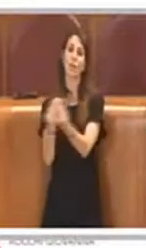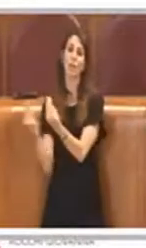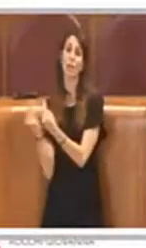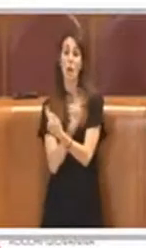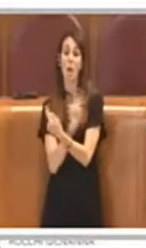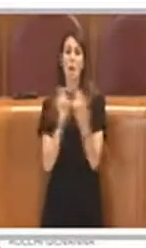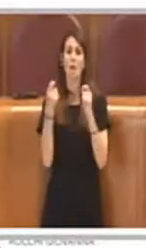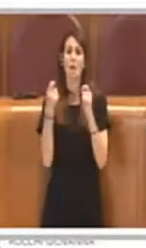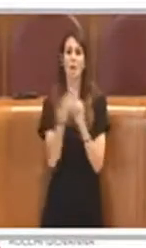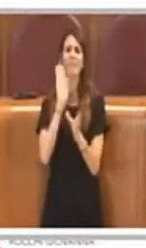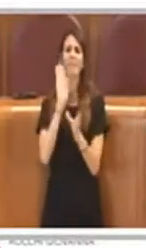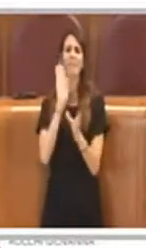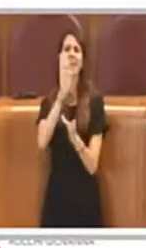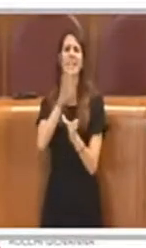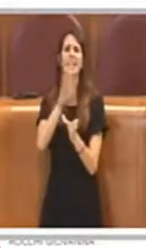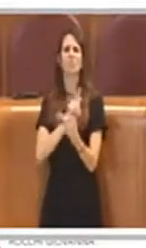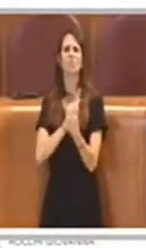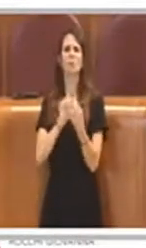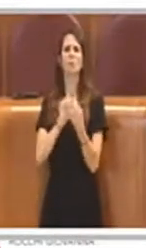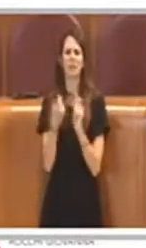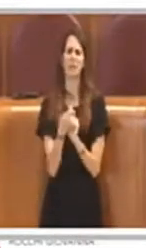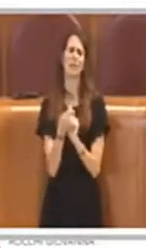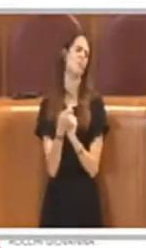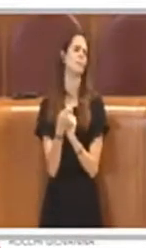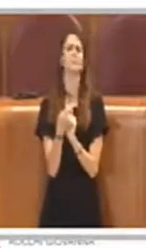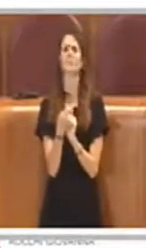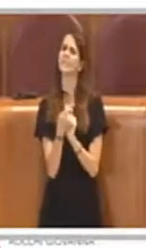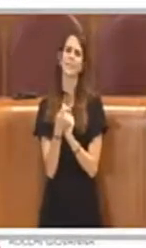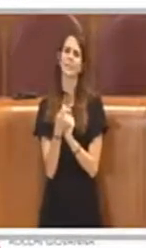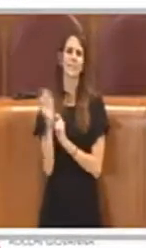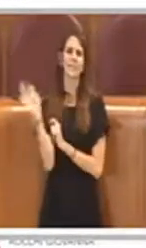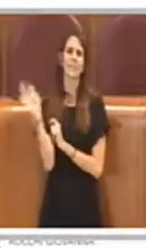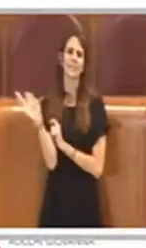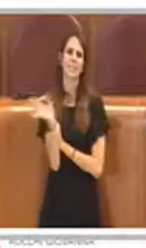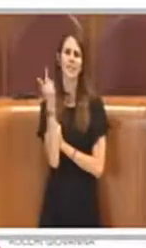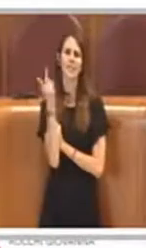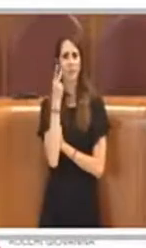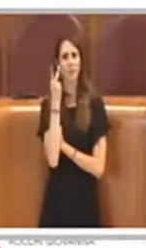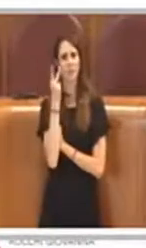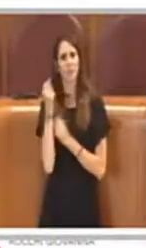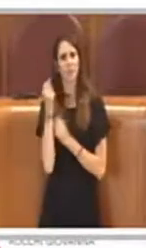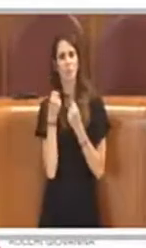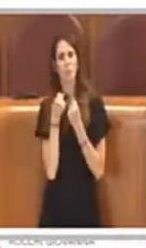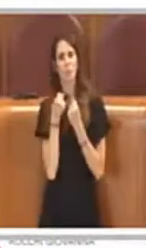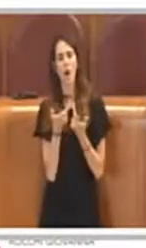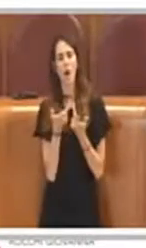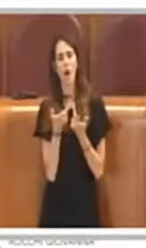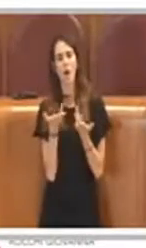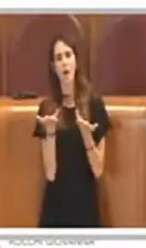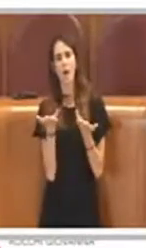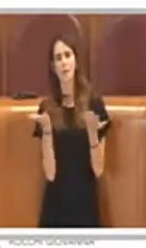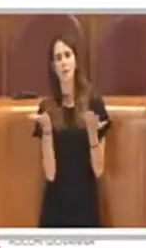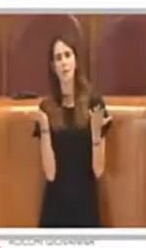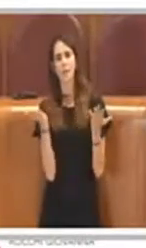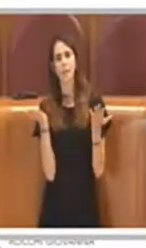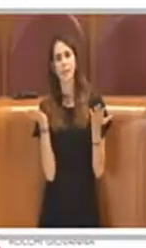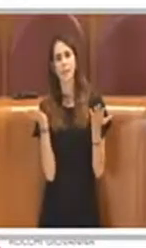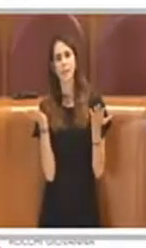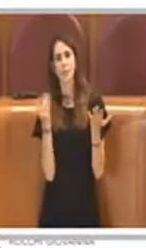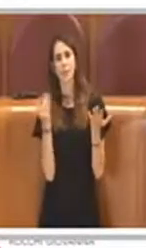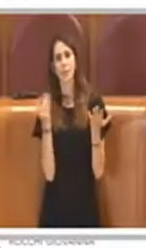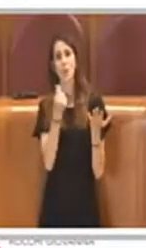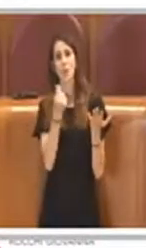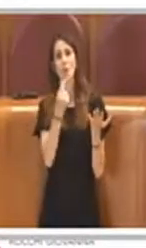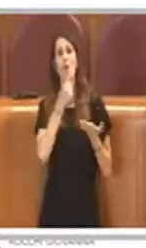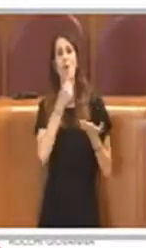manovra. Se vedessero a quanto ammontano complessivamente i fondi